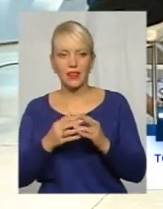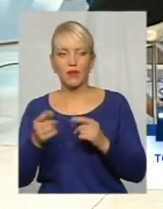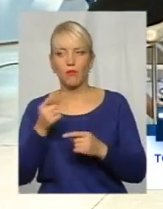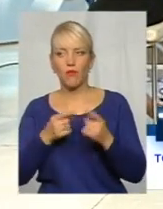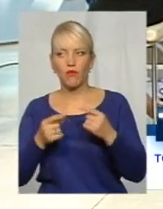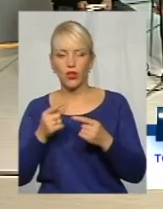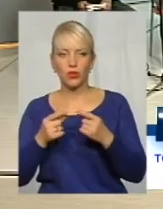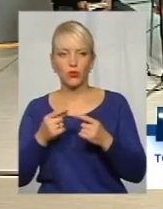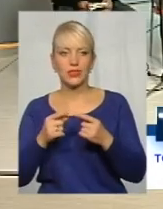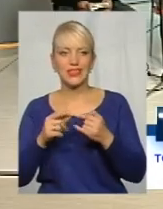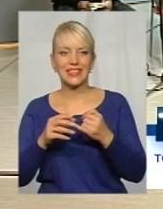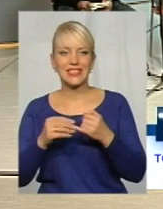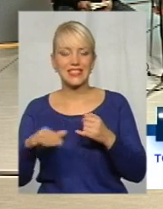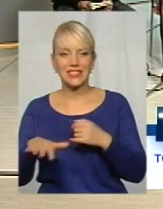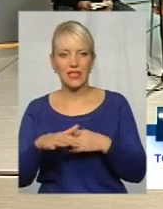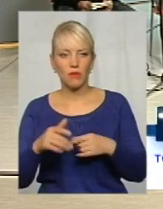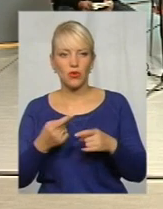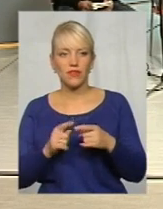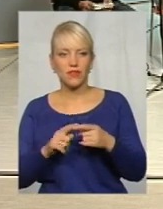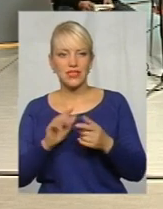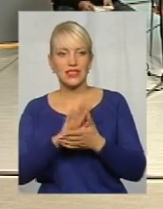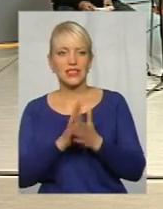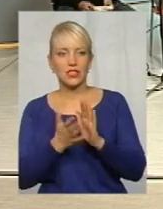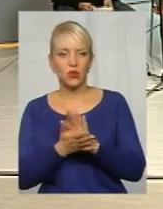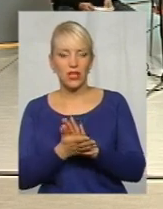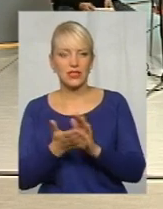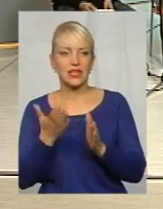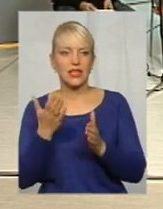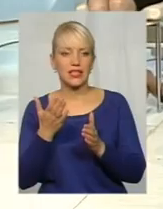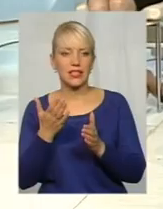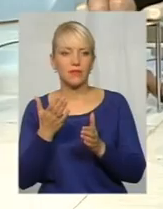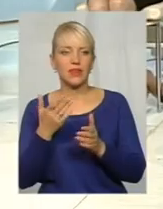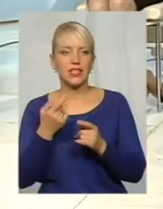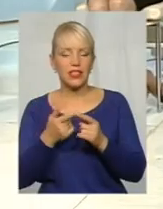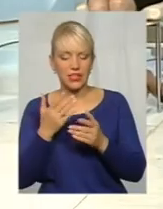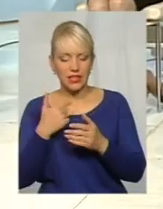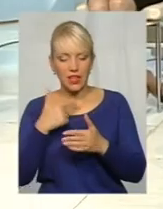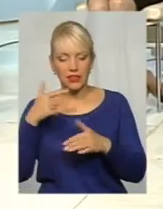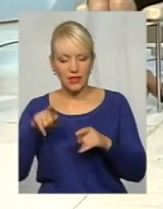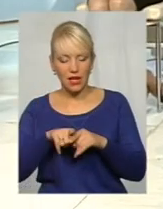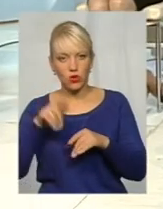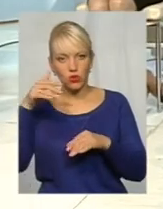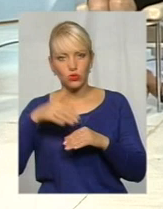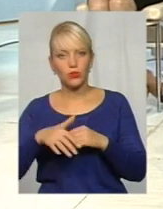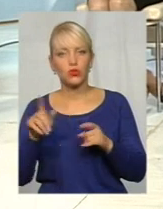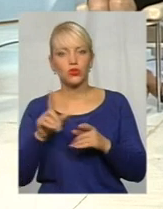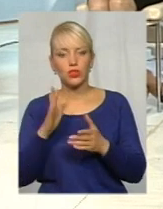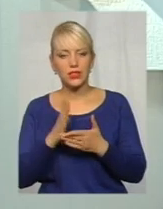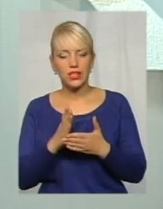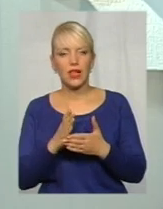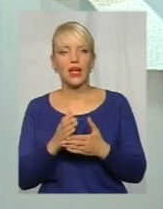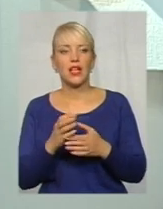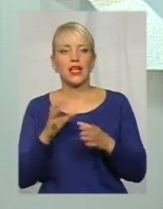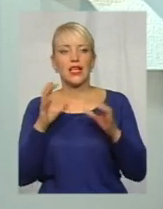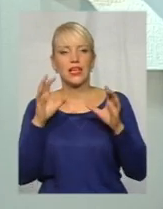тобто, в даній ситуації люди навіть мають... Я так розумію, що є просмолючі документи, але виникла проблема при переоформленні